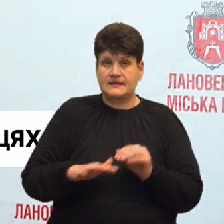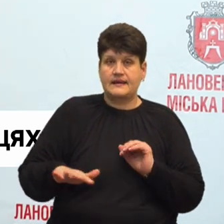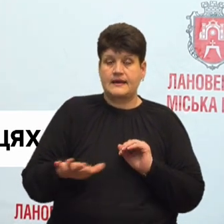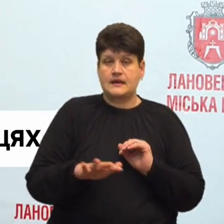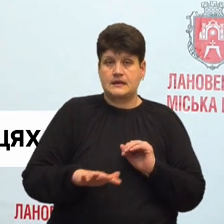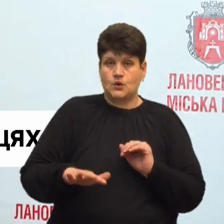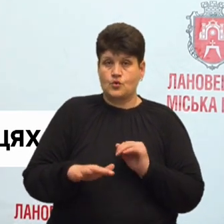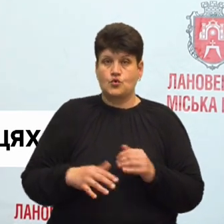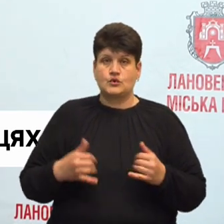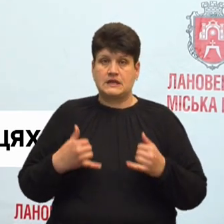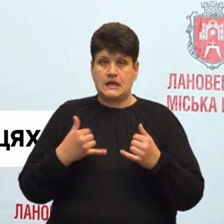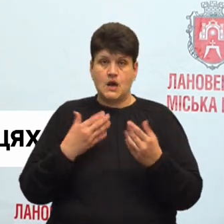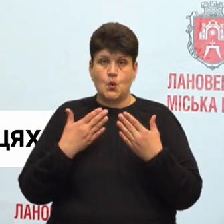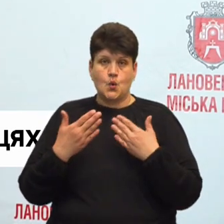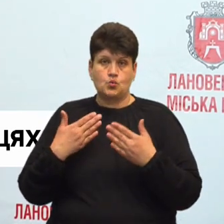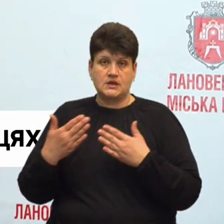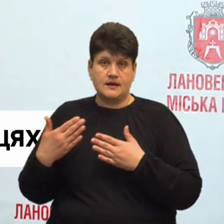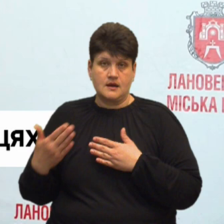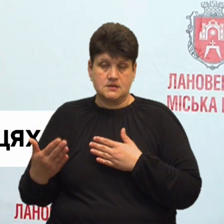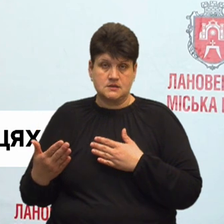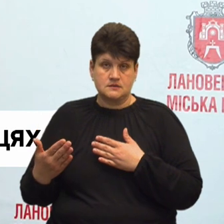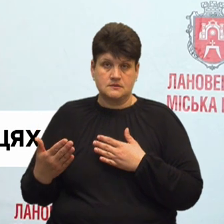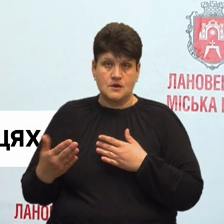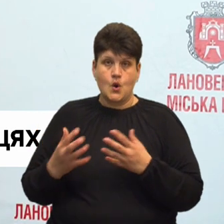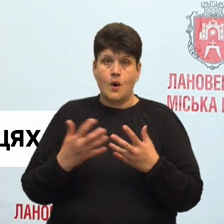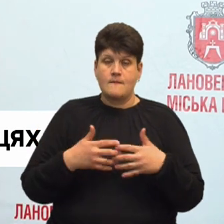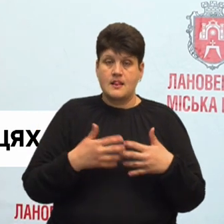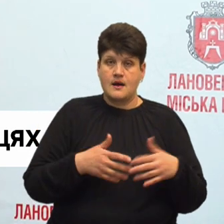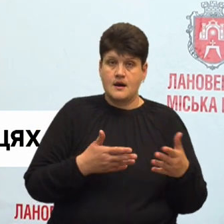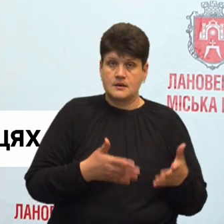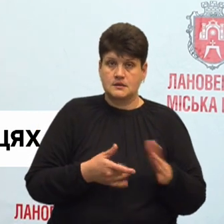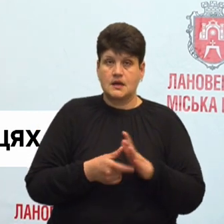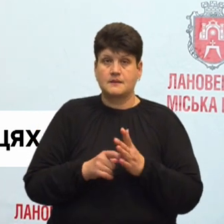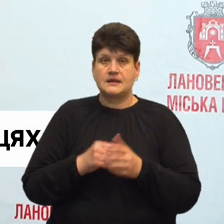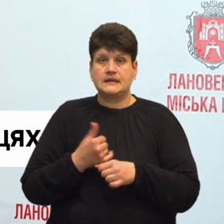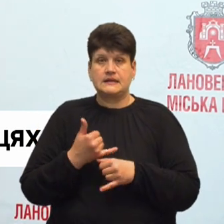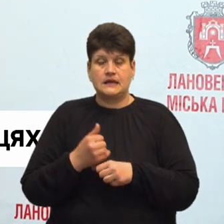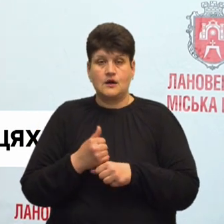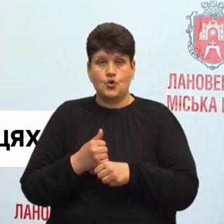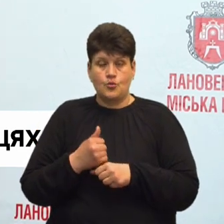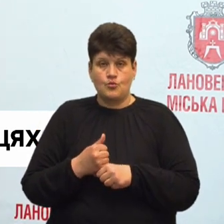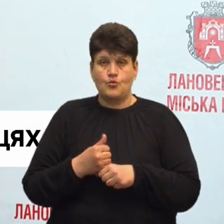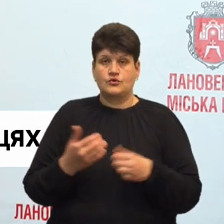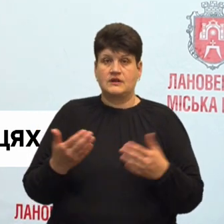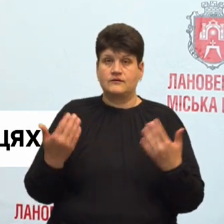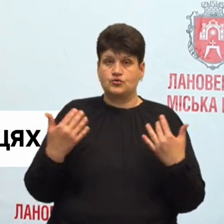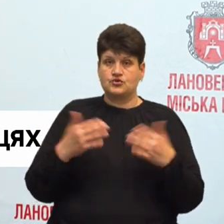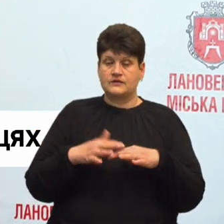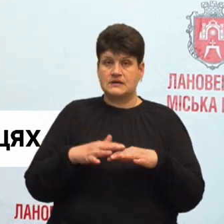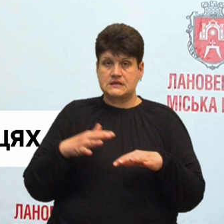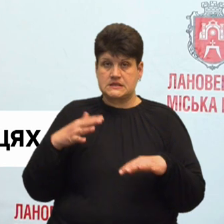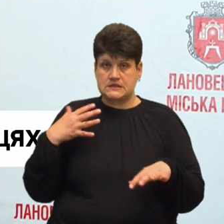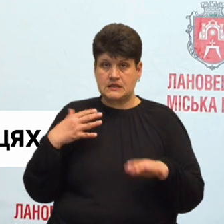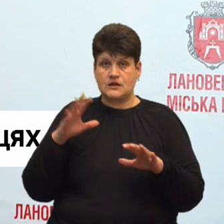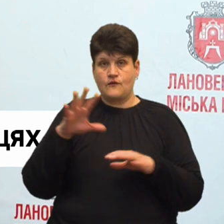для комунікації, обладнання, кабінети для роботи, відпочинковий зал, фото-відео